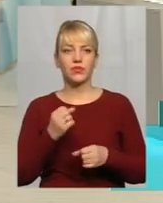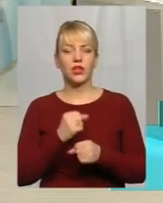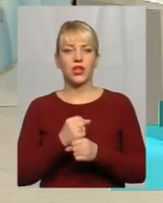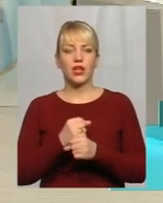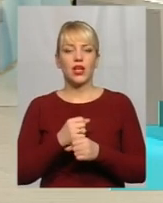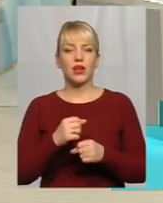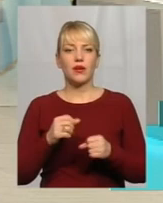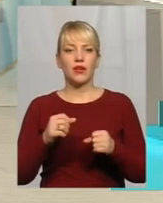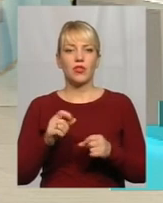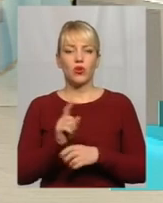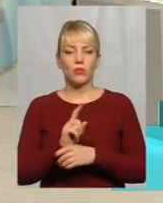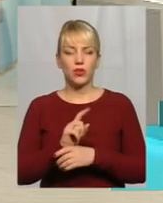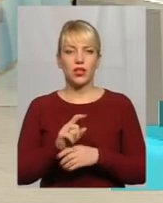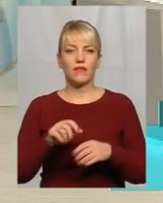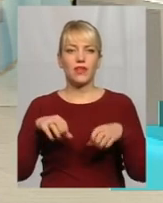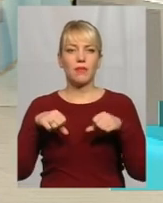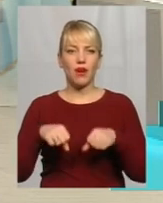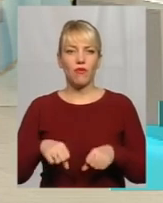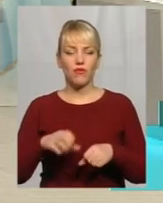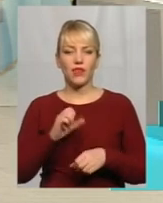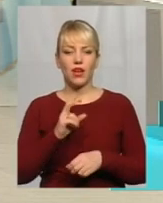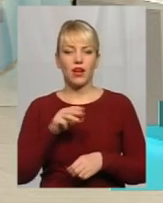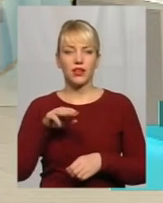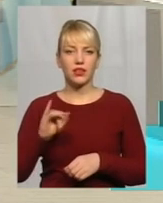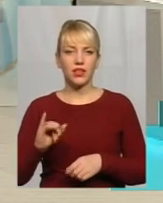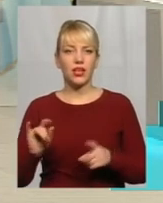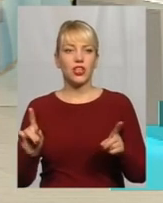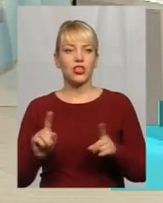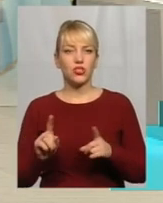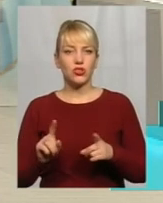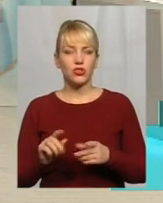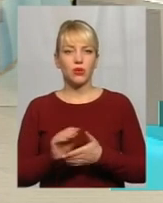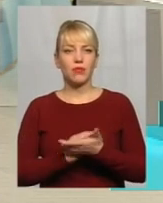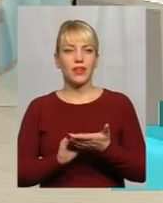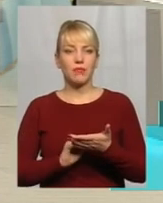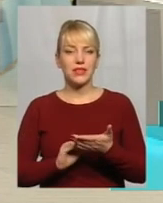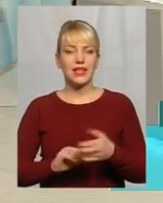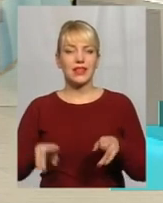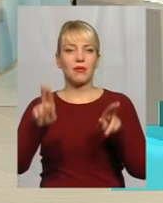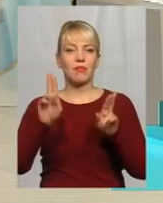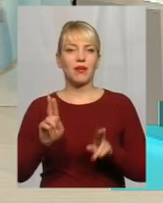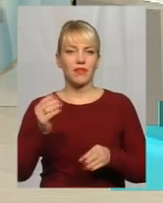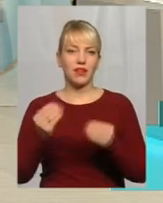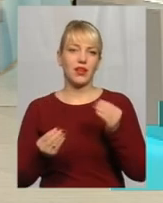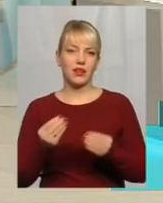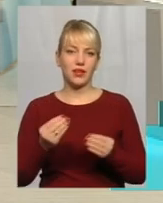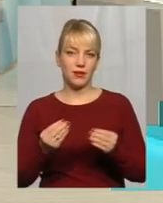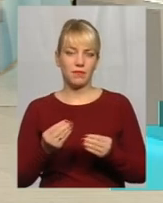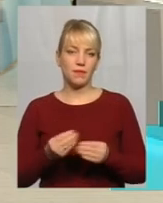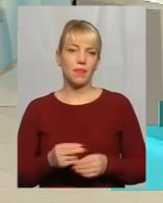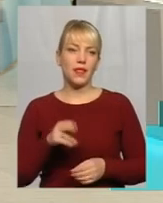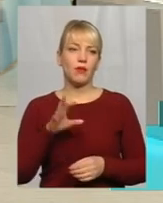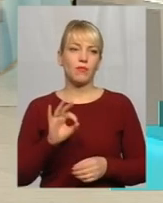нормативно-правові акти, щоб написати правила гри, скажімо так, по